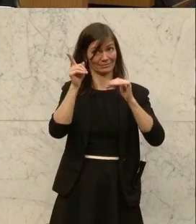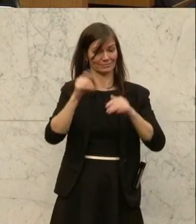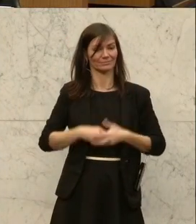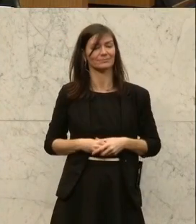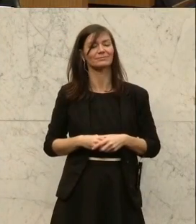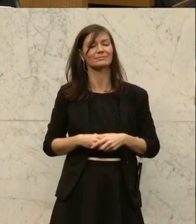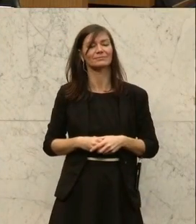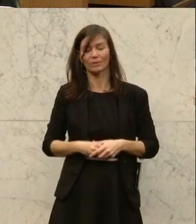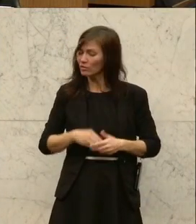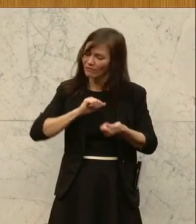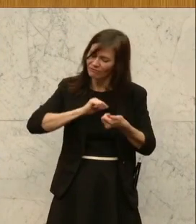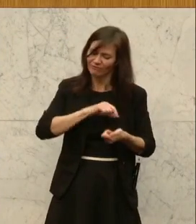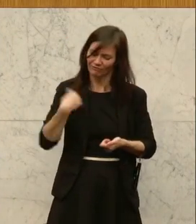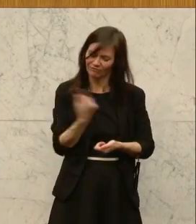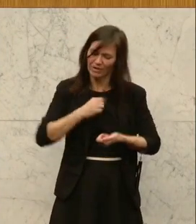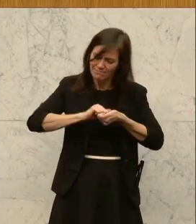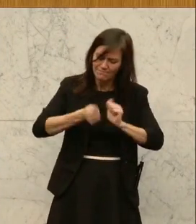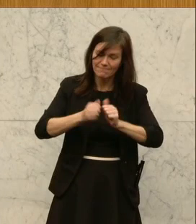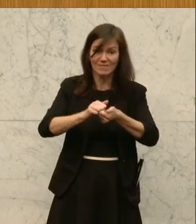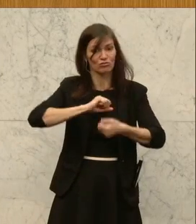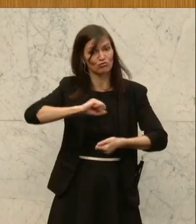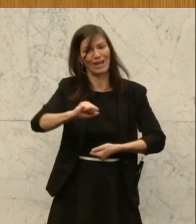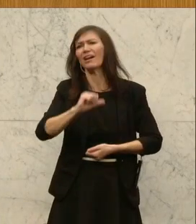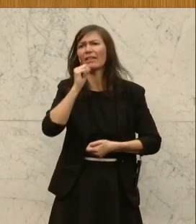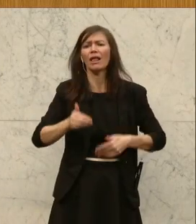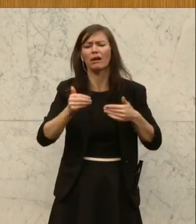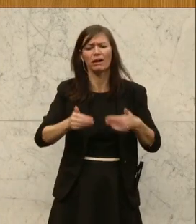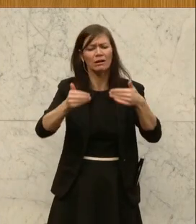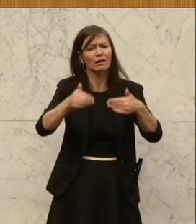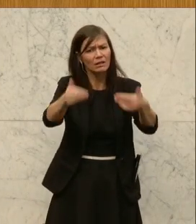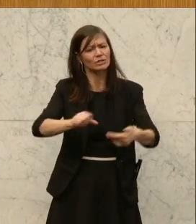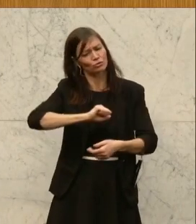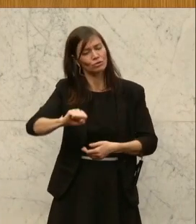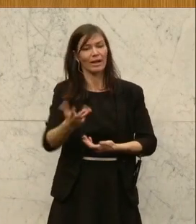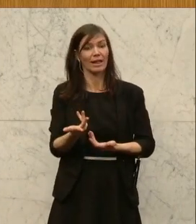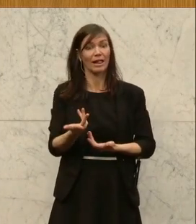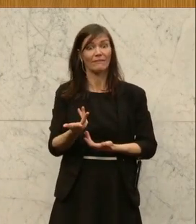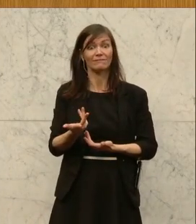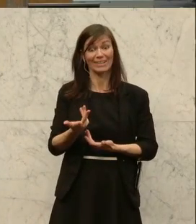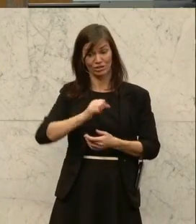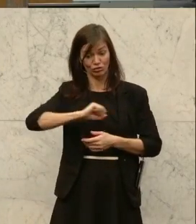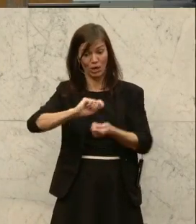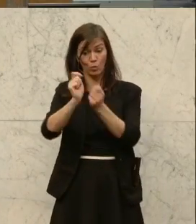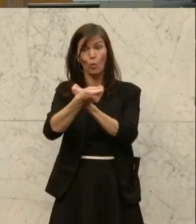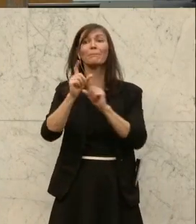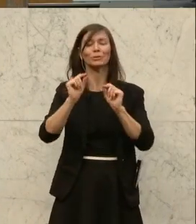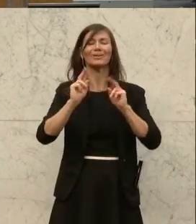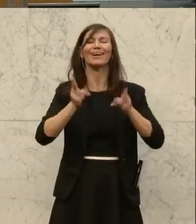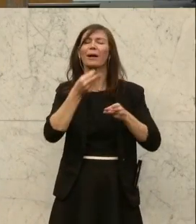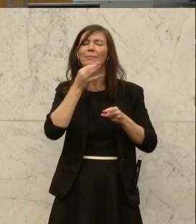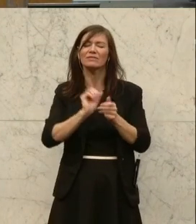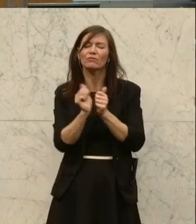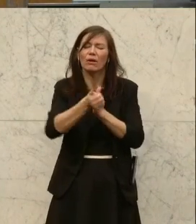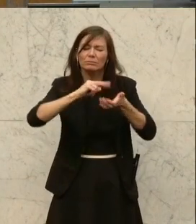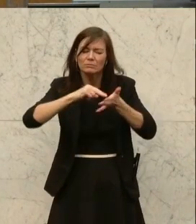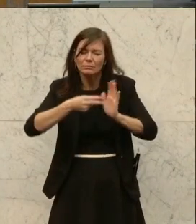das eher gestern als morgen passiert. Rasche Umsetzung bedeutet nämlich bessere Planbarkeit und Sicherheit anstatt ewige